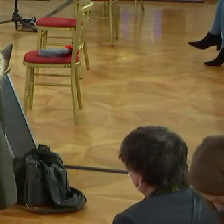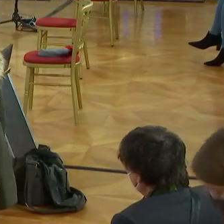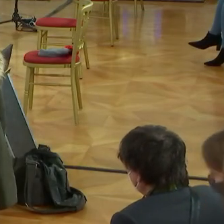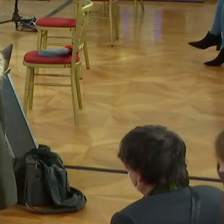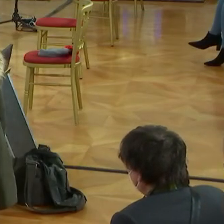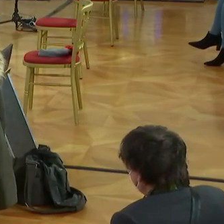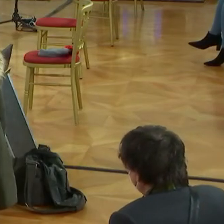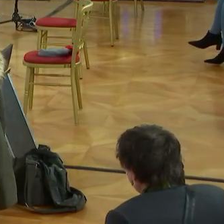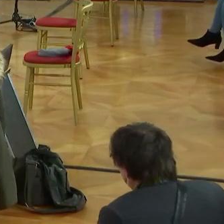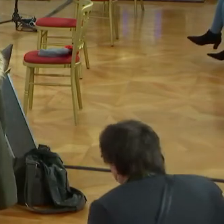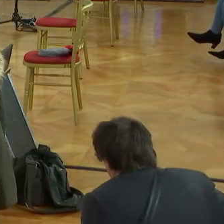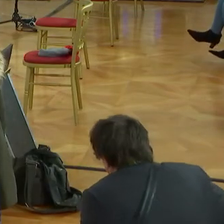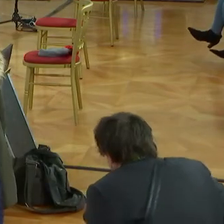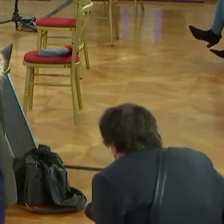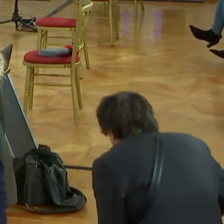Wiedersehen.